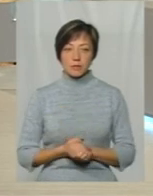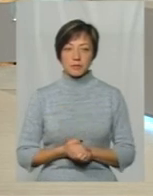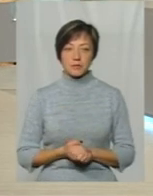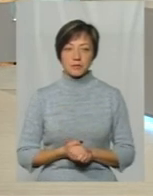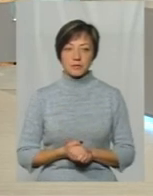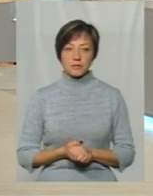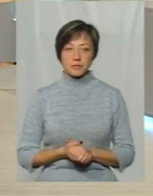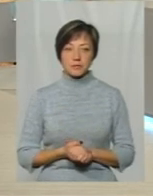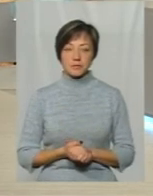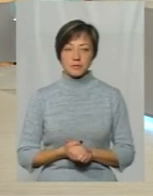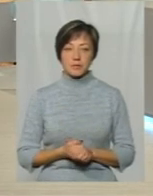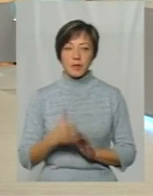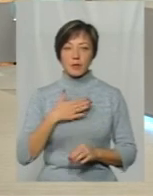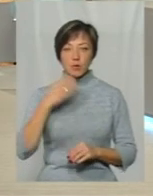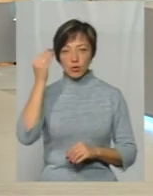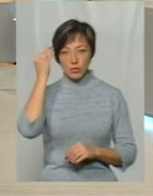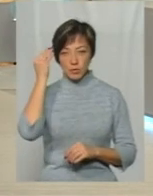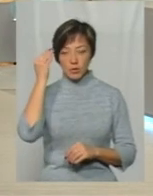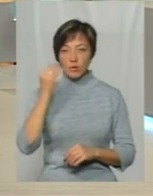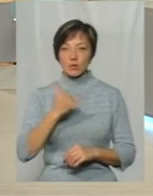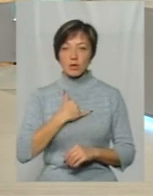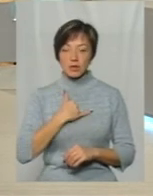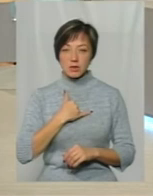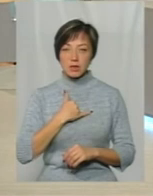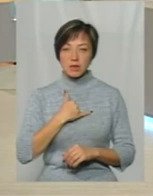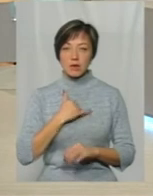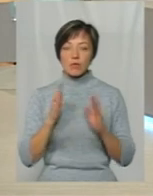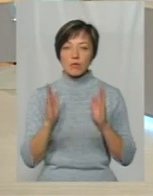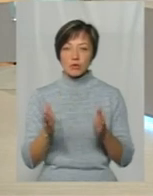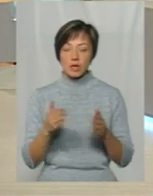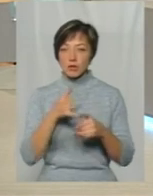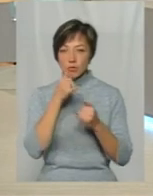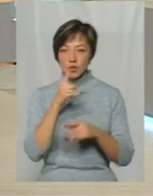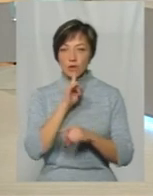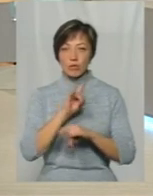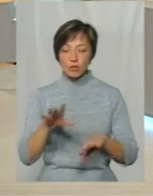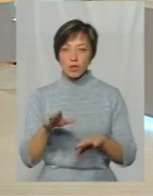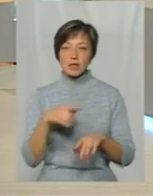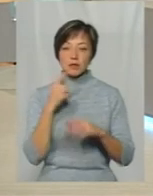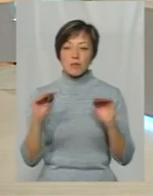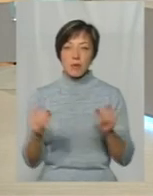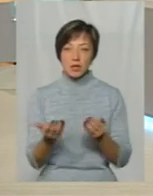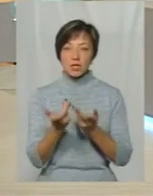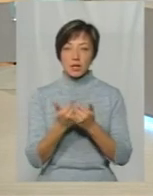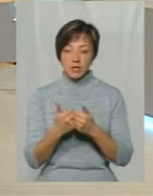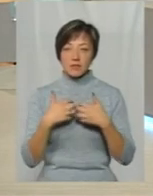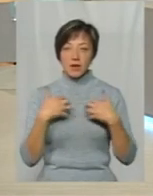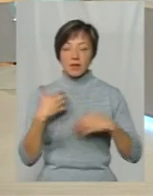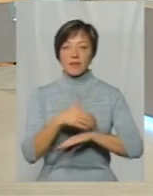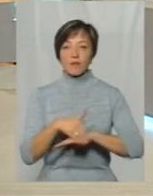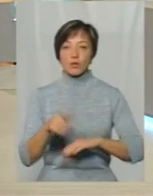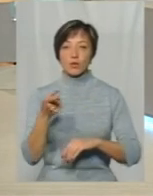Олено і пані Тетяно На мою думку, у нас буде, я не можу сказати, не буде Я скажу, що буде зменшена кількість тварин Тільки